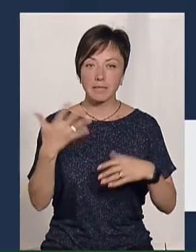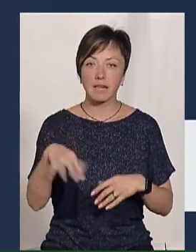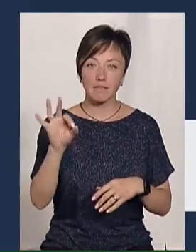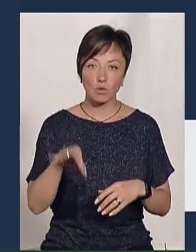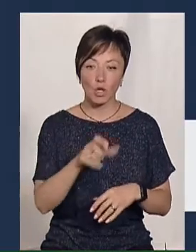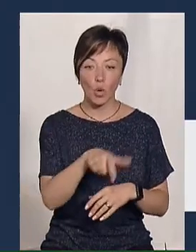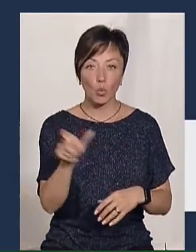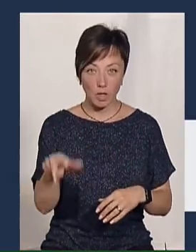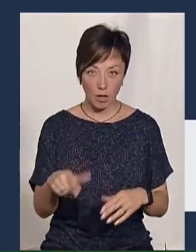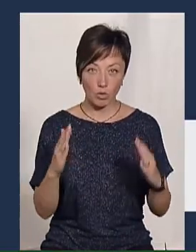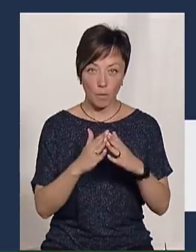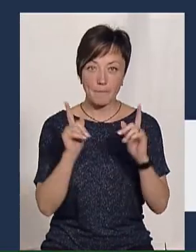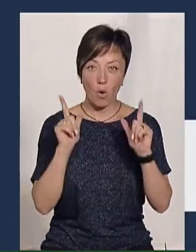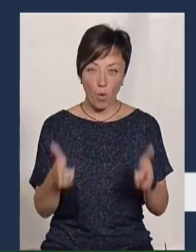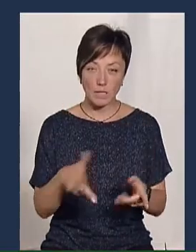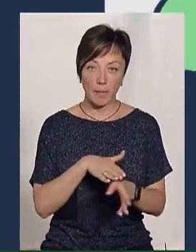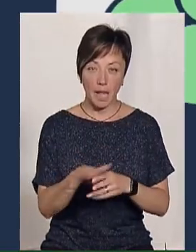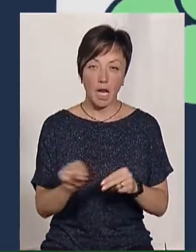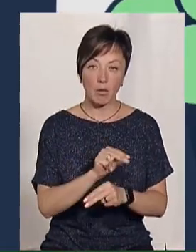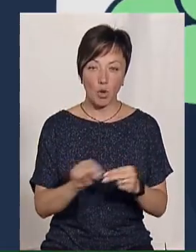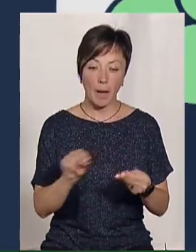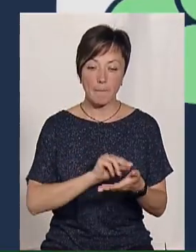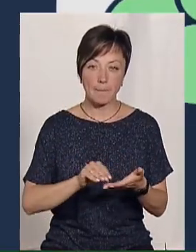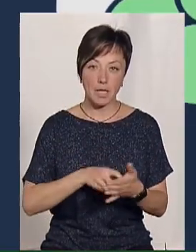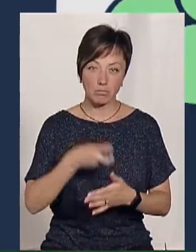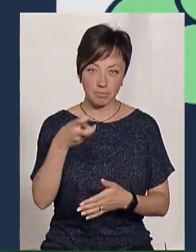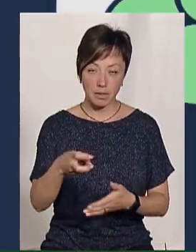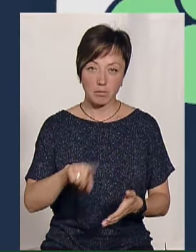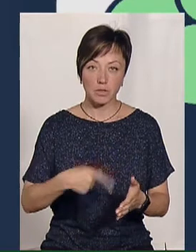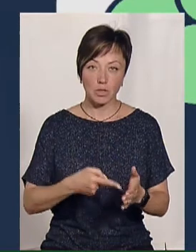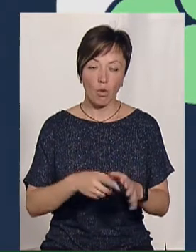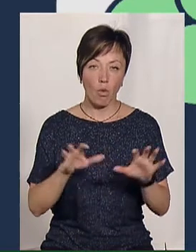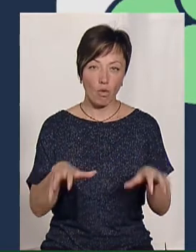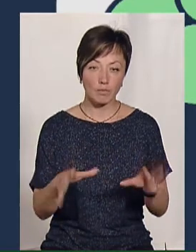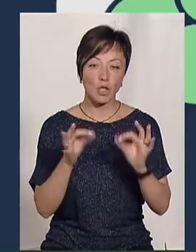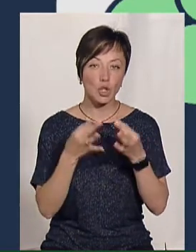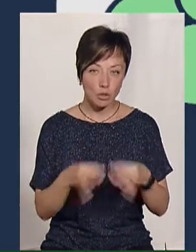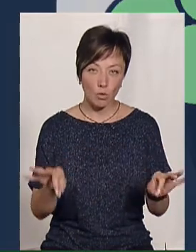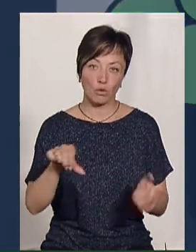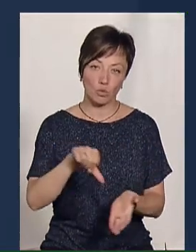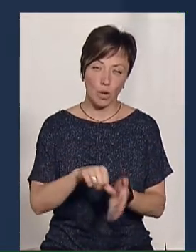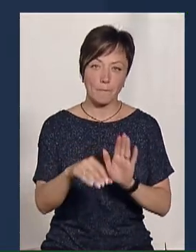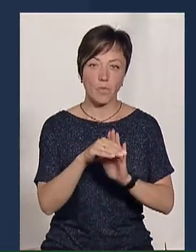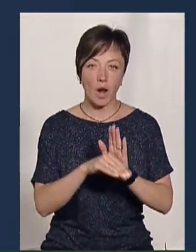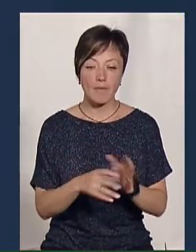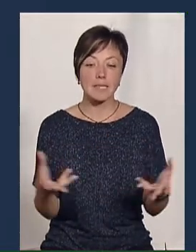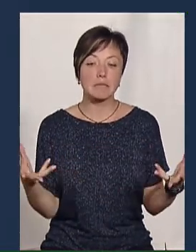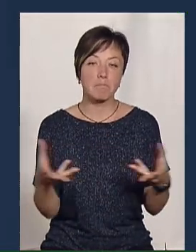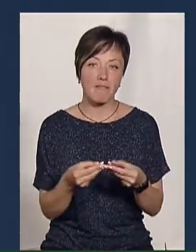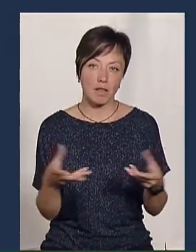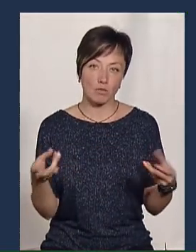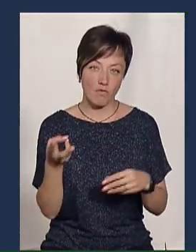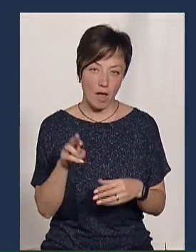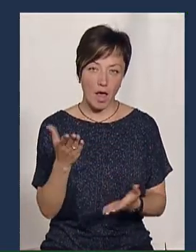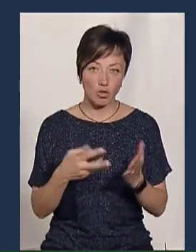мешканців будинку погодяться на капітальний ремонт, пишуть лист на міського голову для того, щоб дозволив взяти участь у програмі співфінансування.